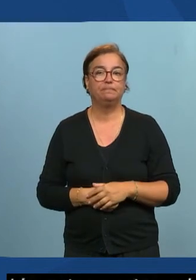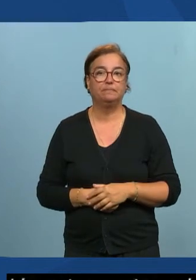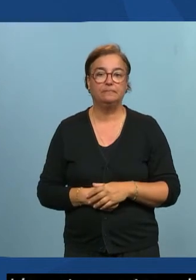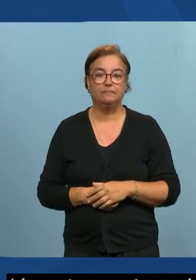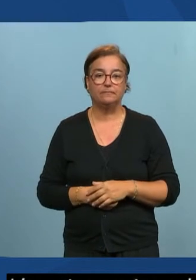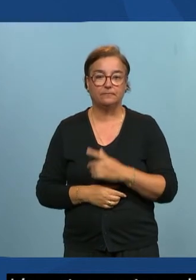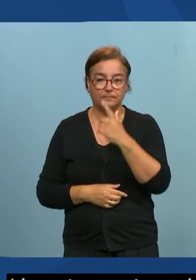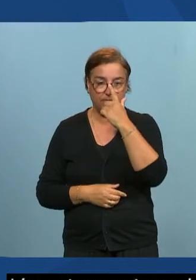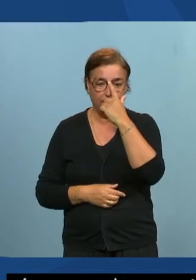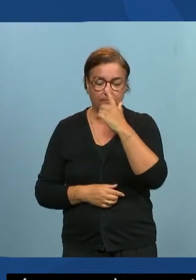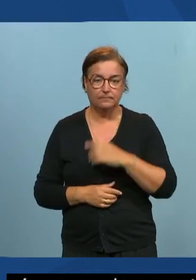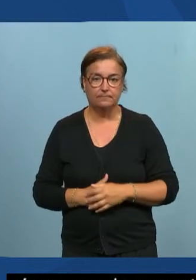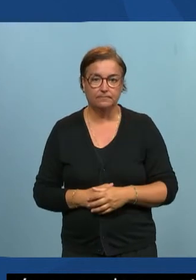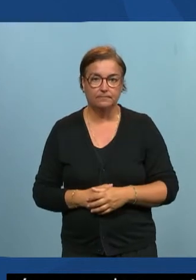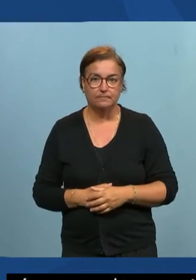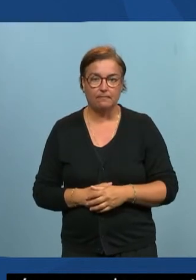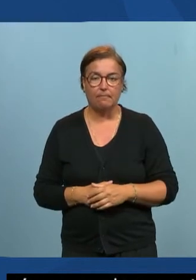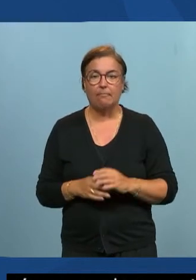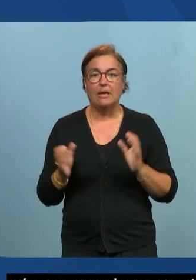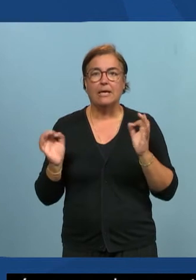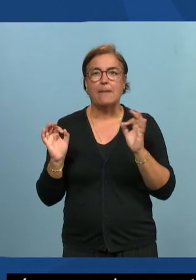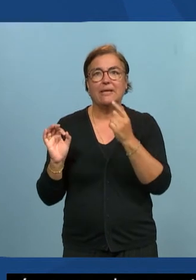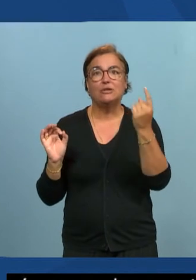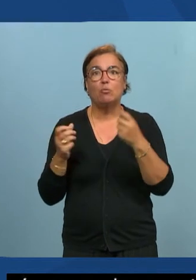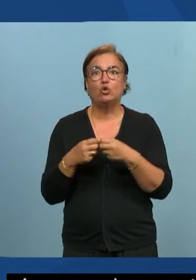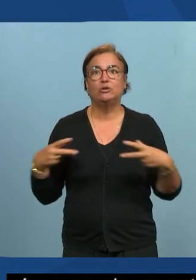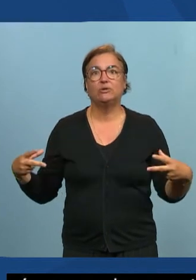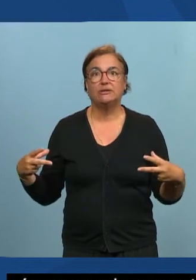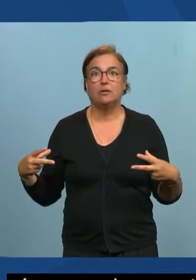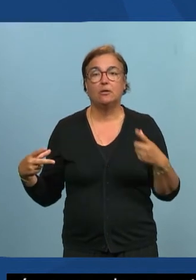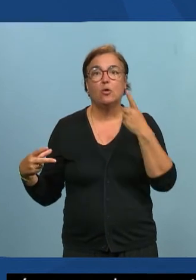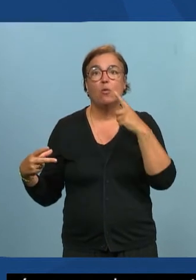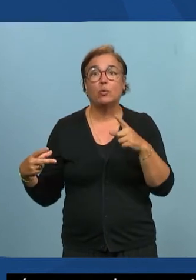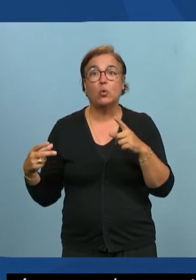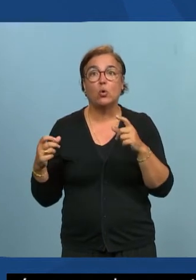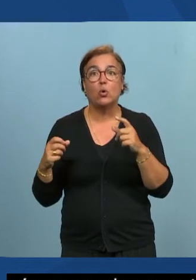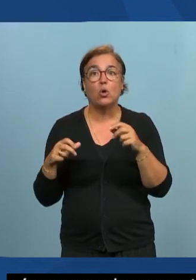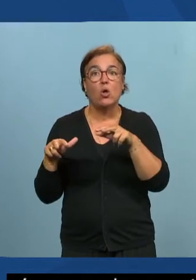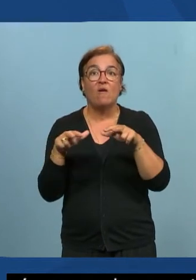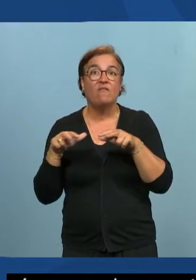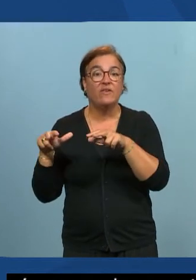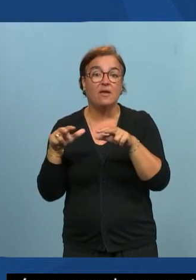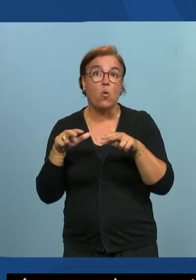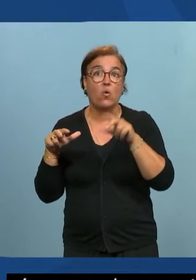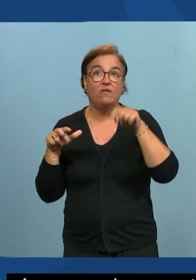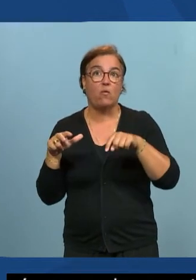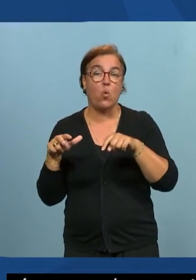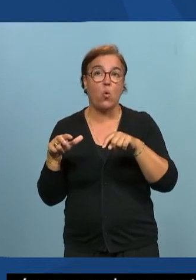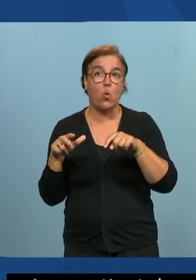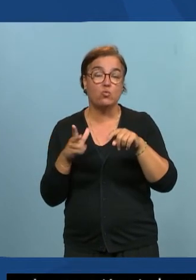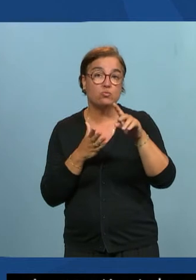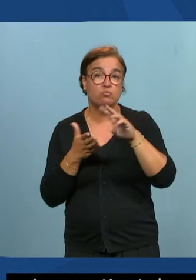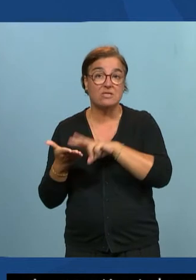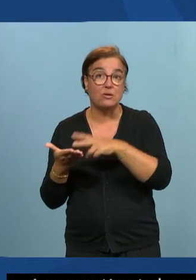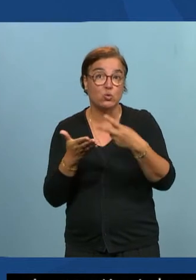il n'y pas eu les sous-titres j'ai oublié de dire il faut pour les podcasts il faut faire la transcription écrite c